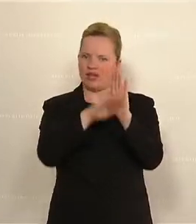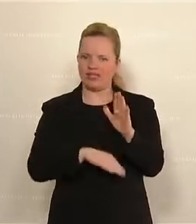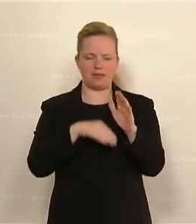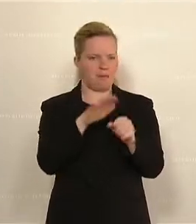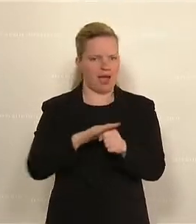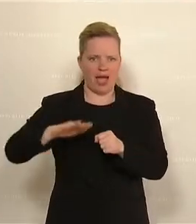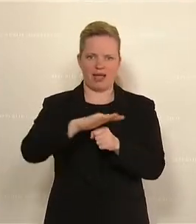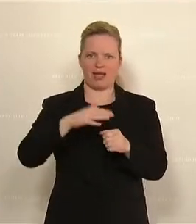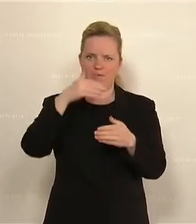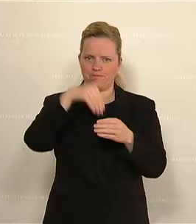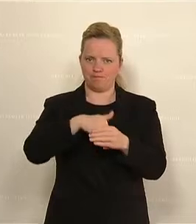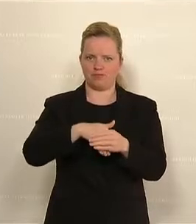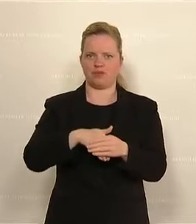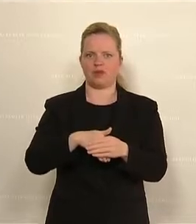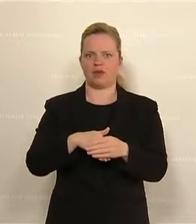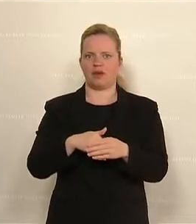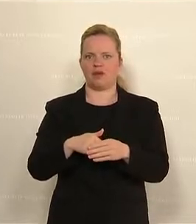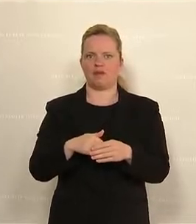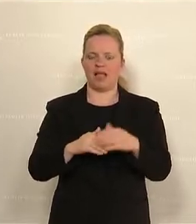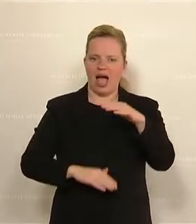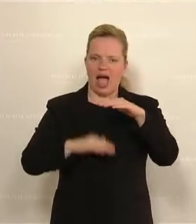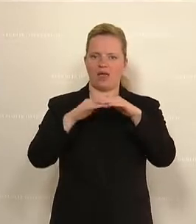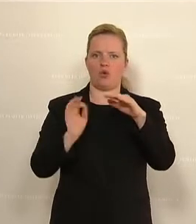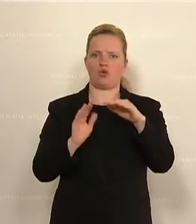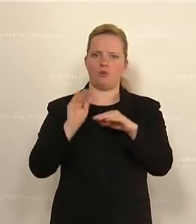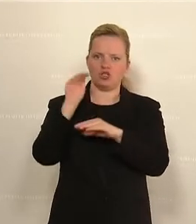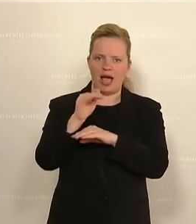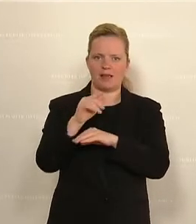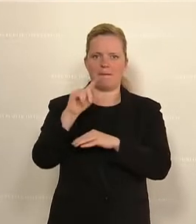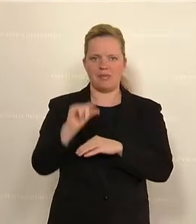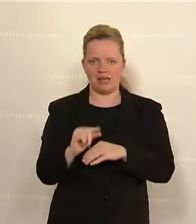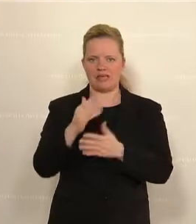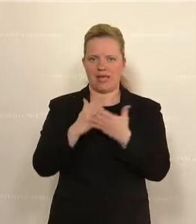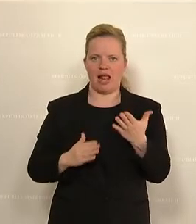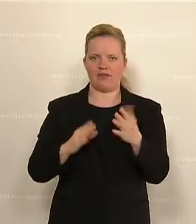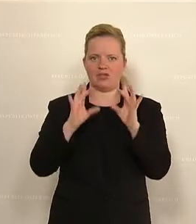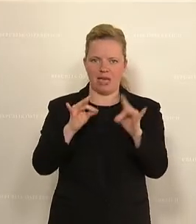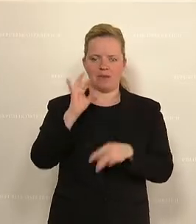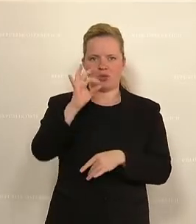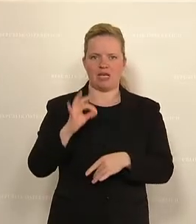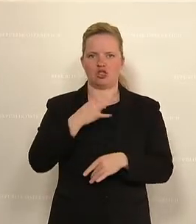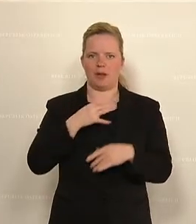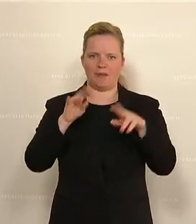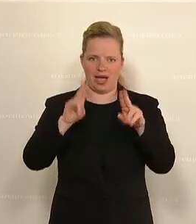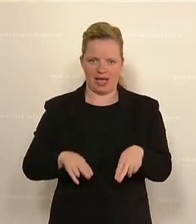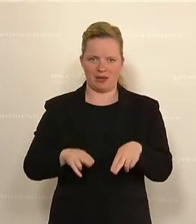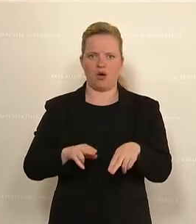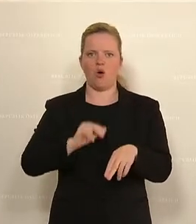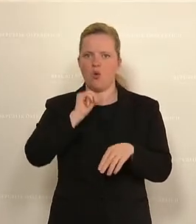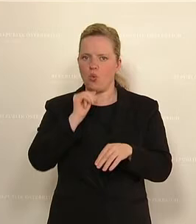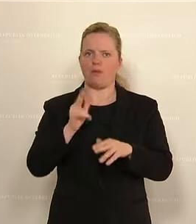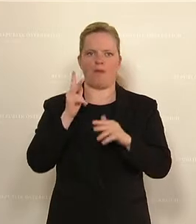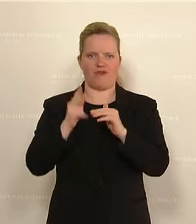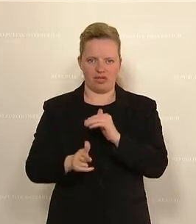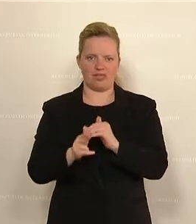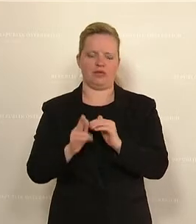Bereiche mit Erreichen oder Überschreiten eines Mindestanteils an Stimmrechten von 10 Prozent unbefristet nominiert